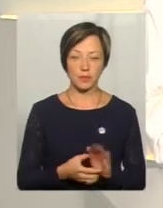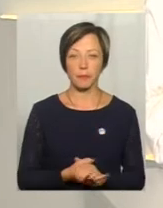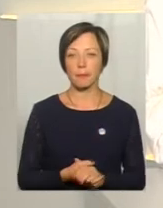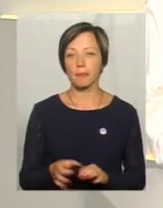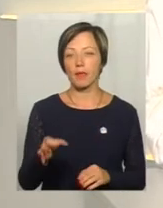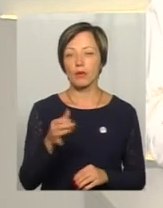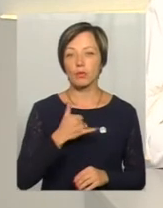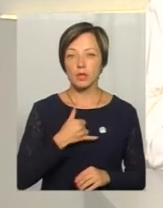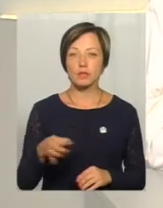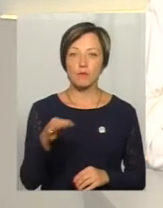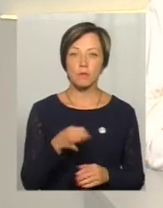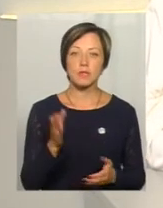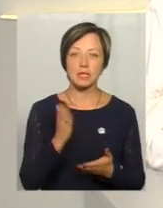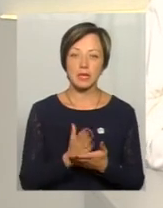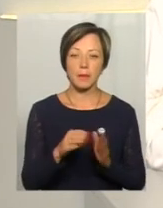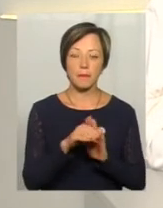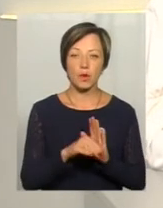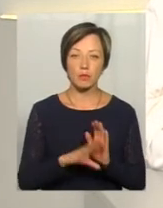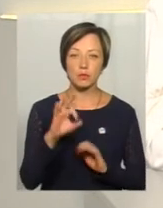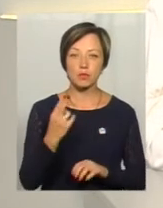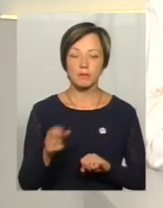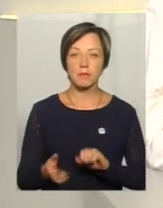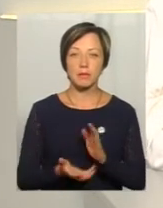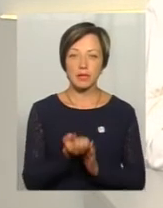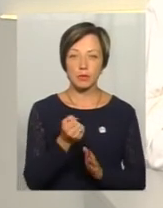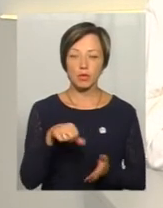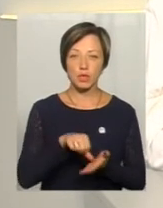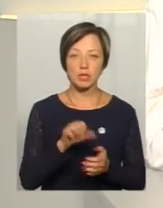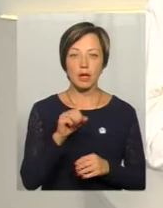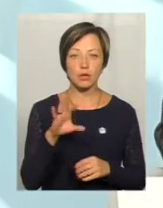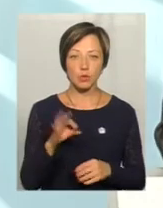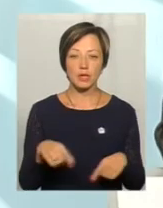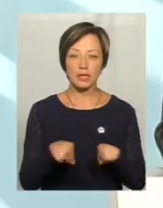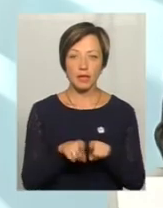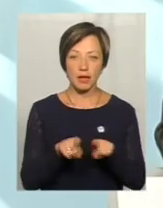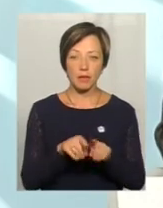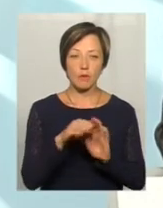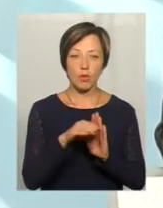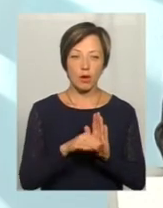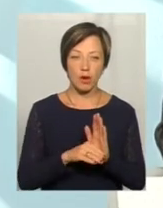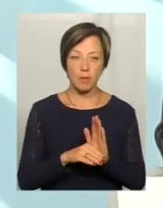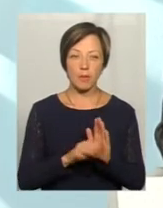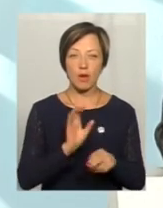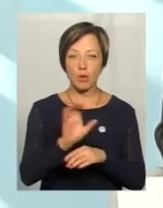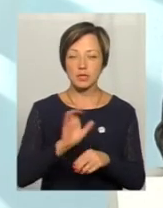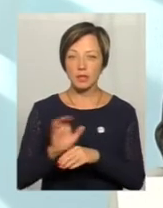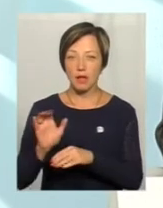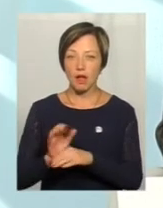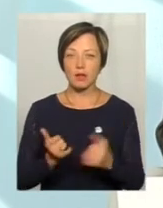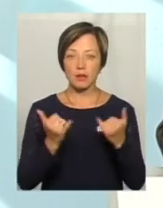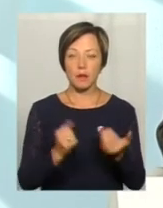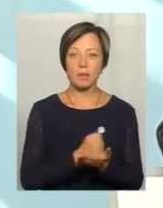області є програма соціальної підтримки учасників АТО. І такі типові програми ми розсилали для прийняття